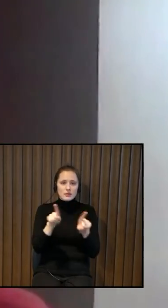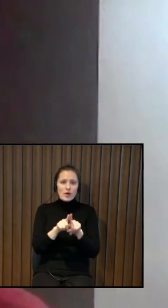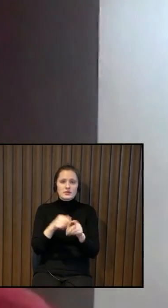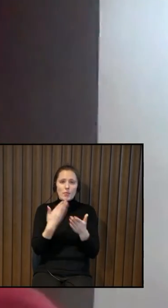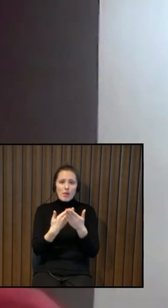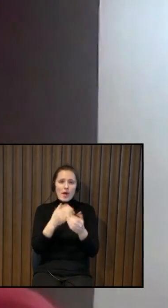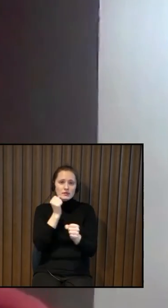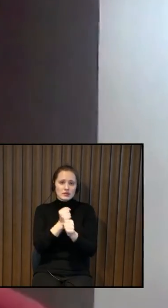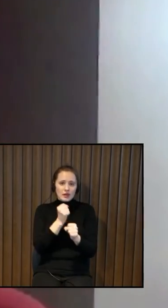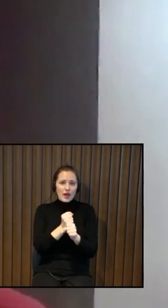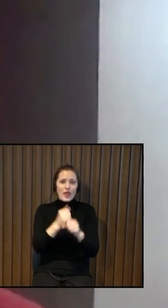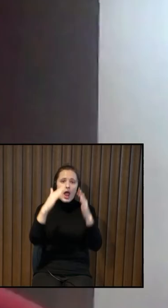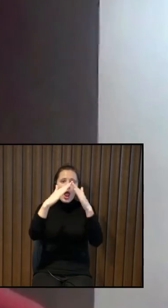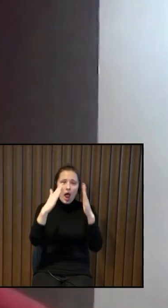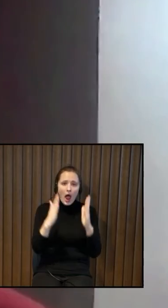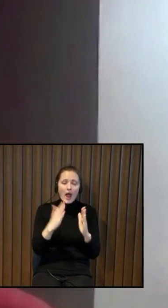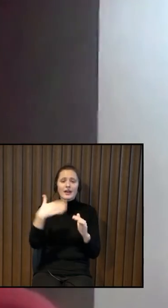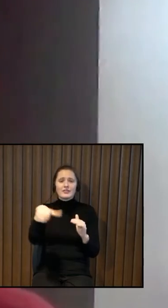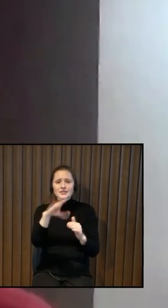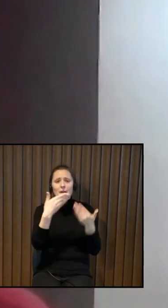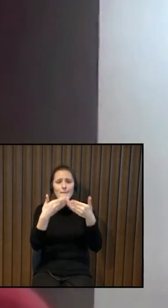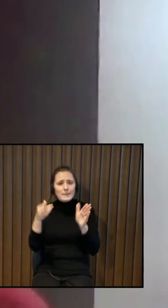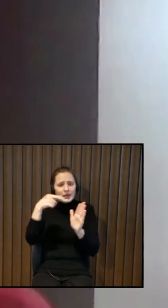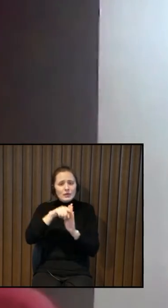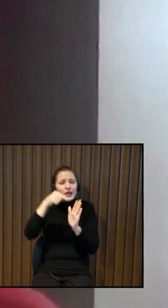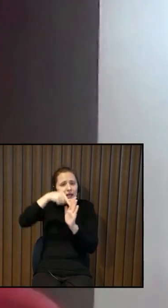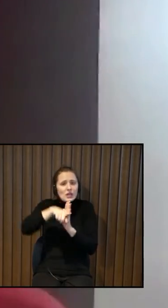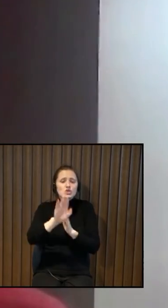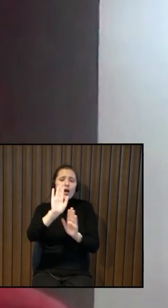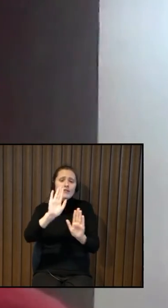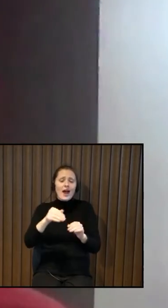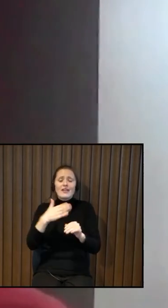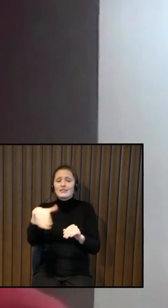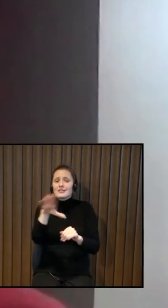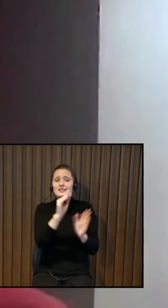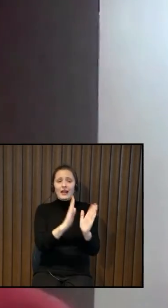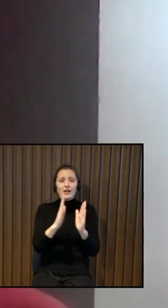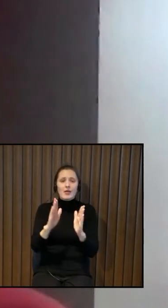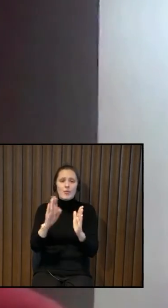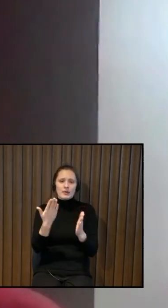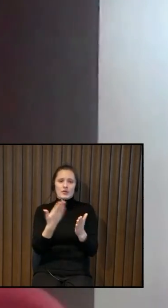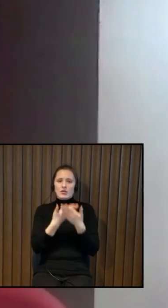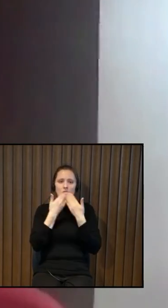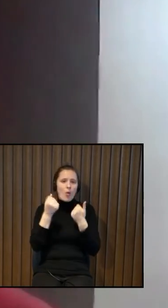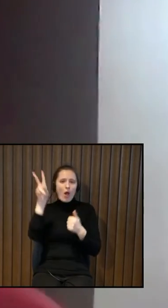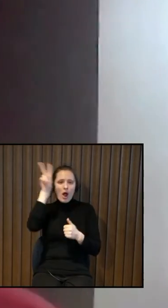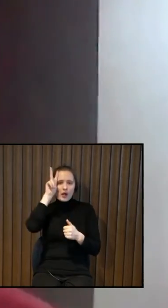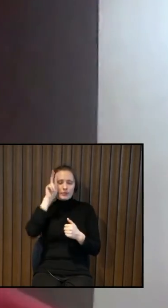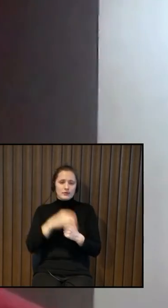tu strādā, ēka varbūt visa pieejamai iekļūt var visu kārstībā, bet nav pieejamies labierīcības.